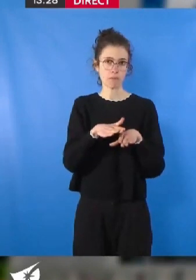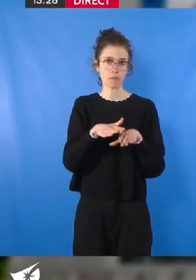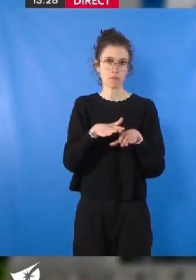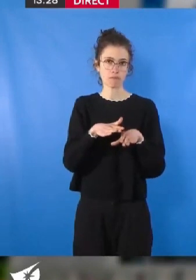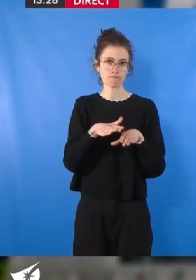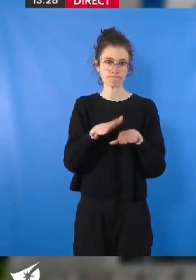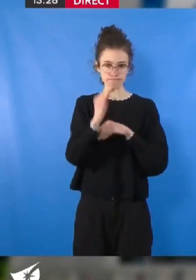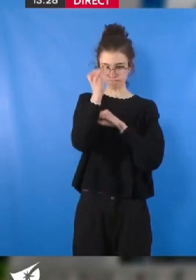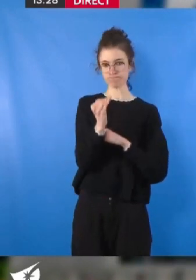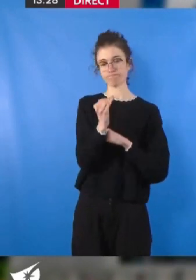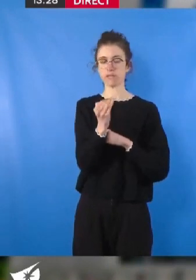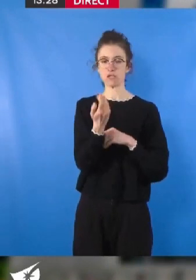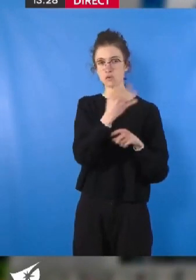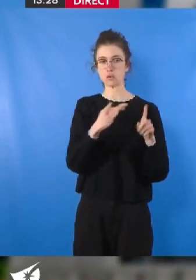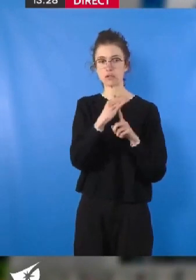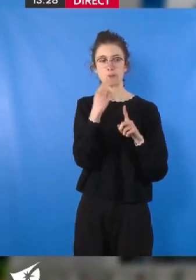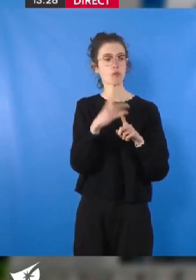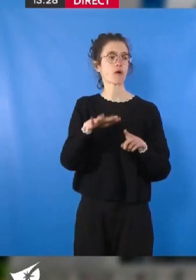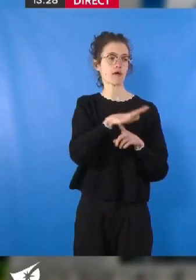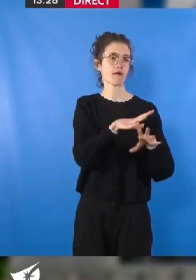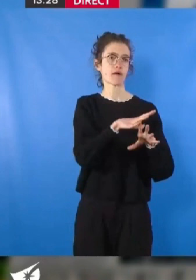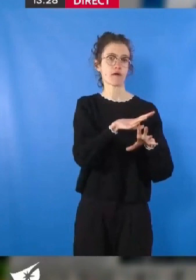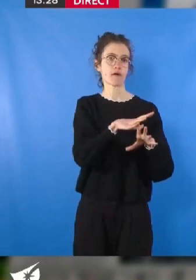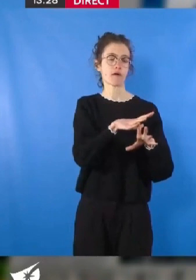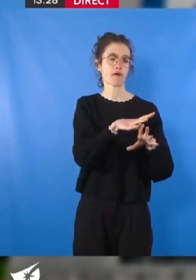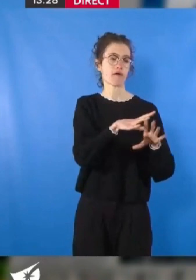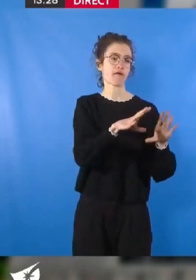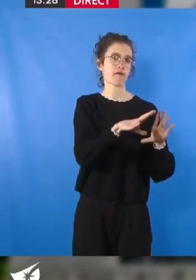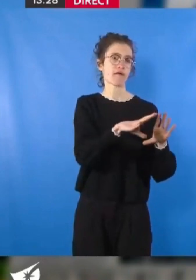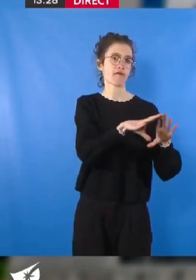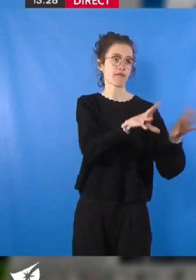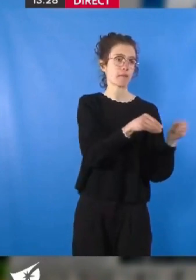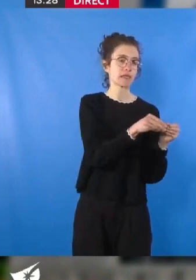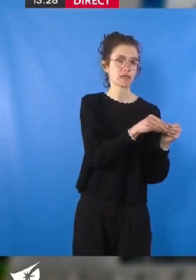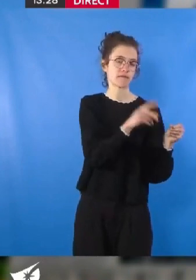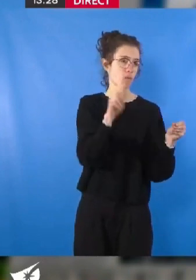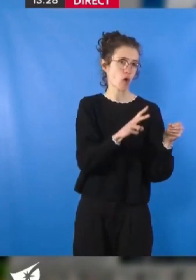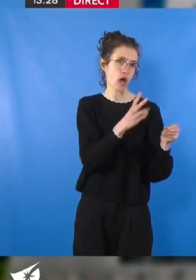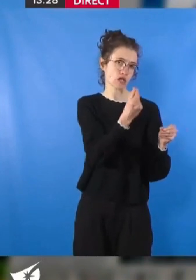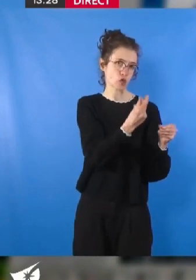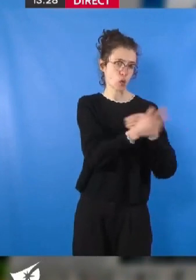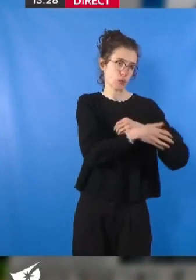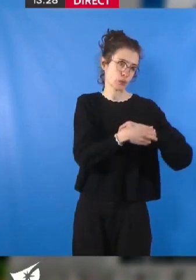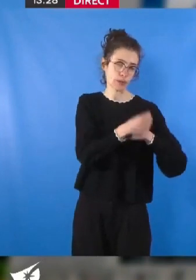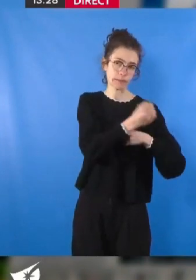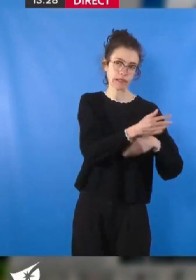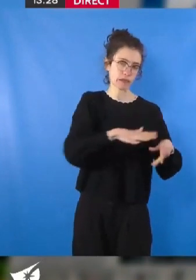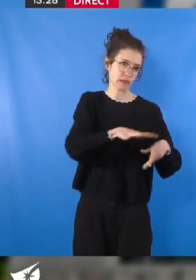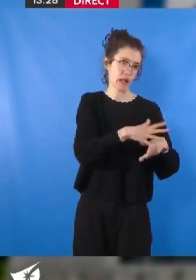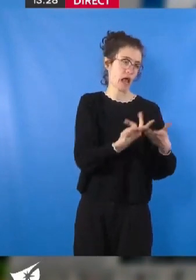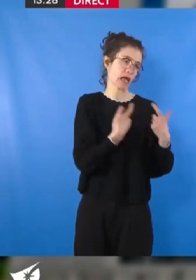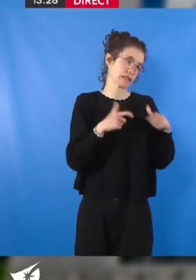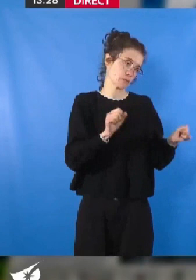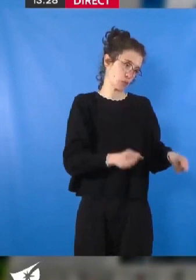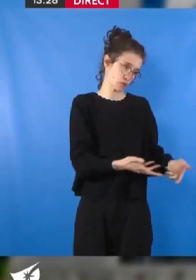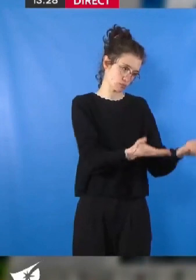étendue à l'ensemble des foyers les moins aisés et facilement accessibles. Nous voulons avoir les marges de manœuvre financières